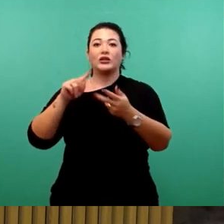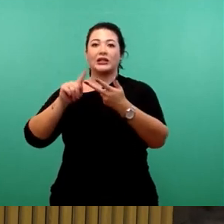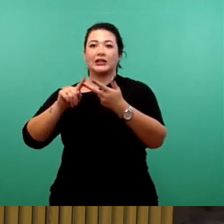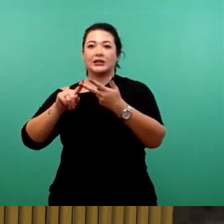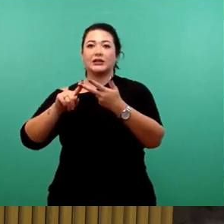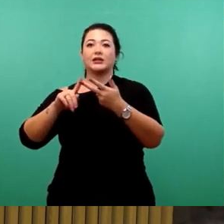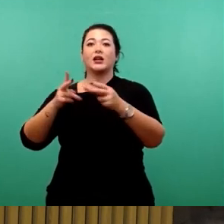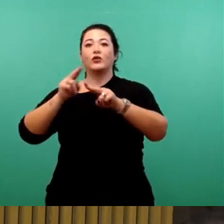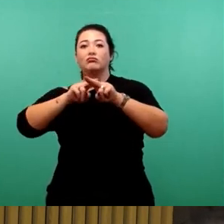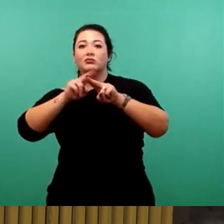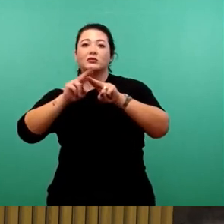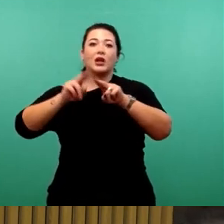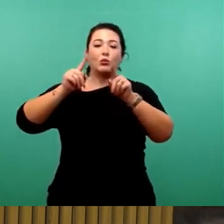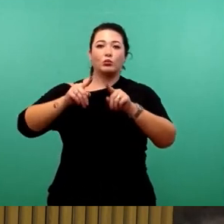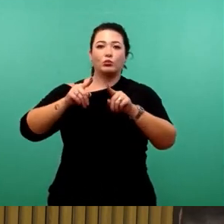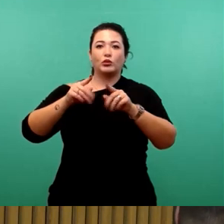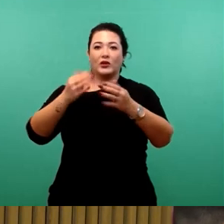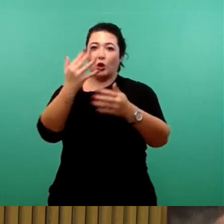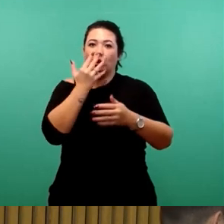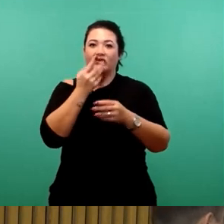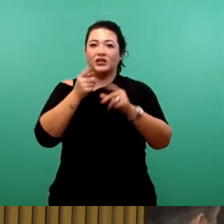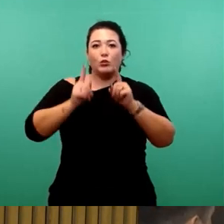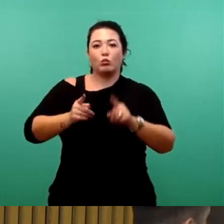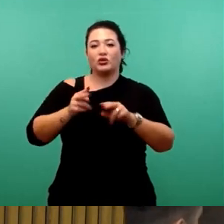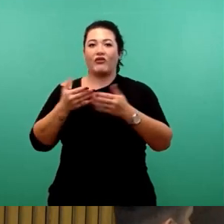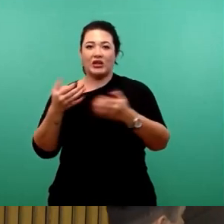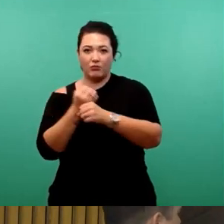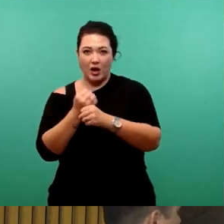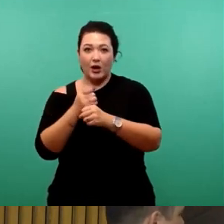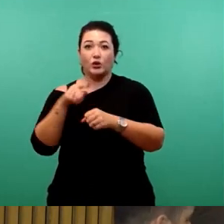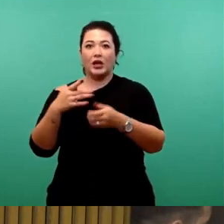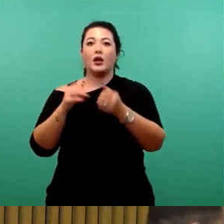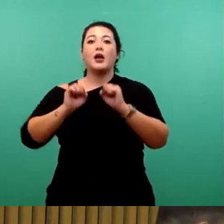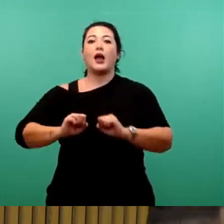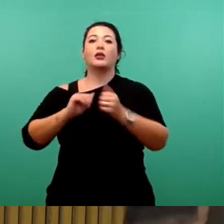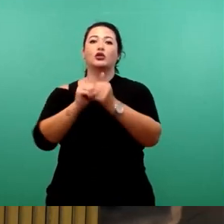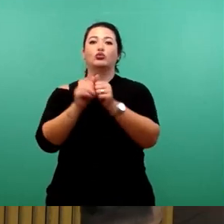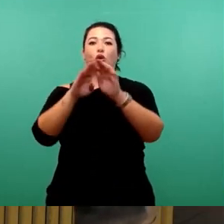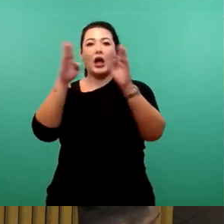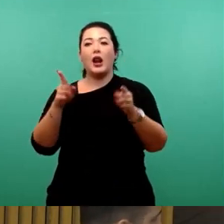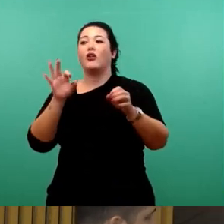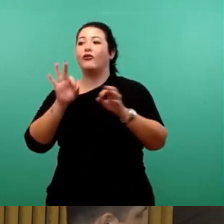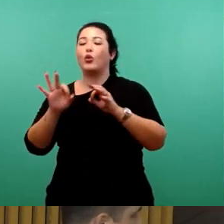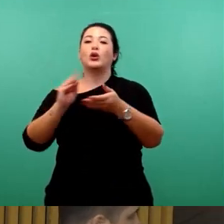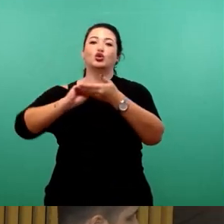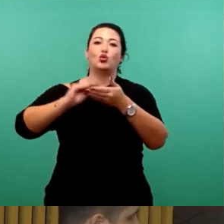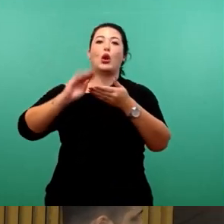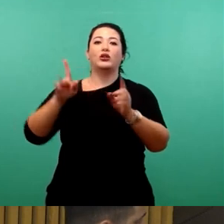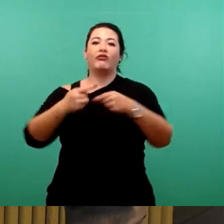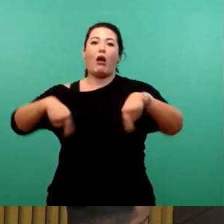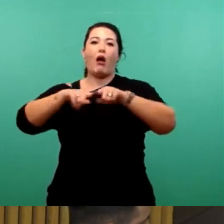notwendig, um den Bäderbetrieb und die Sporthallennutzung insbesondere für den Schul- und Vereinssport bis 2025